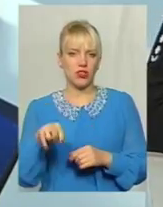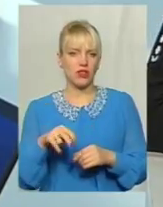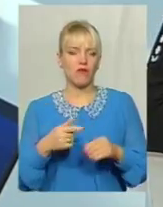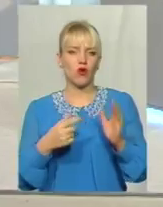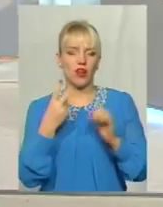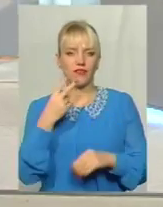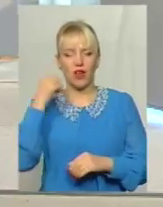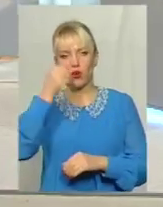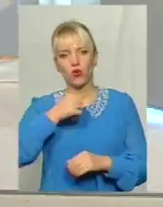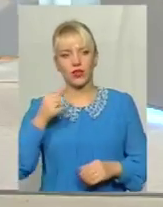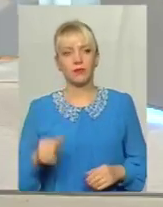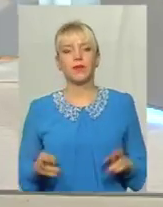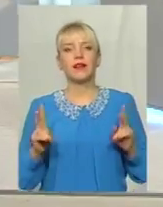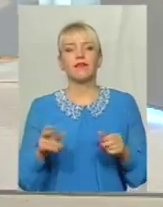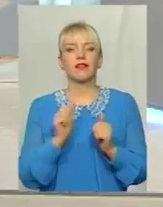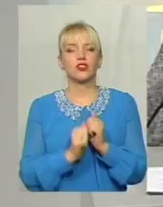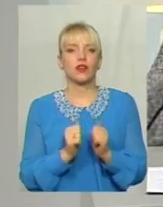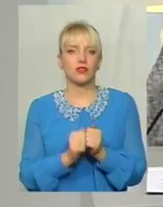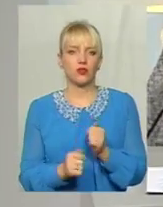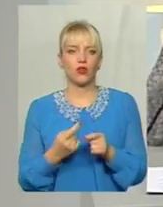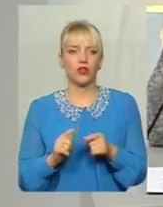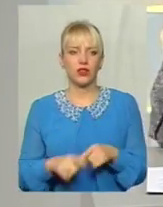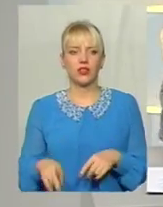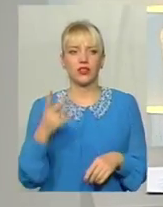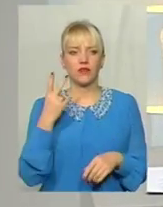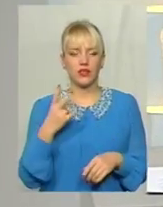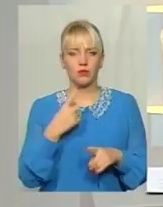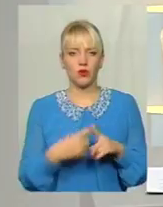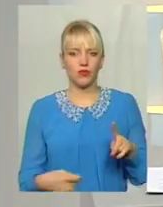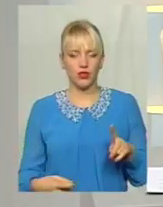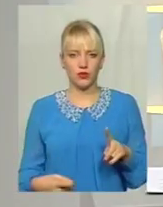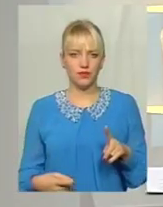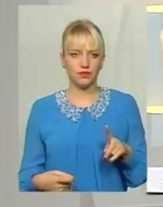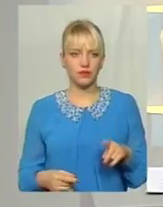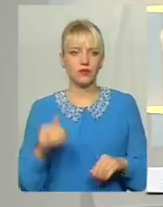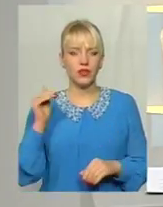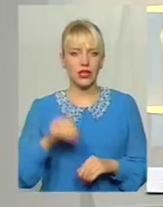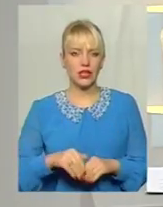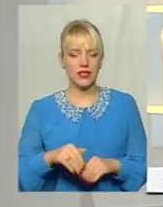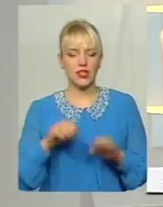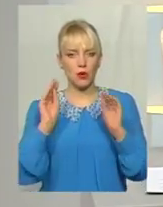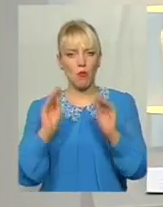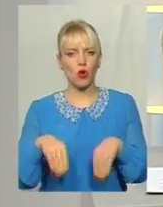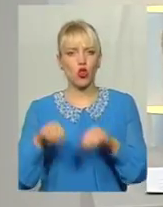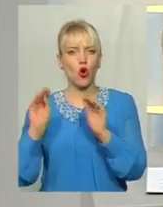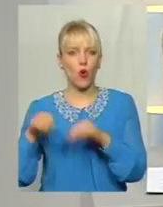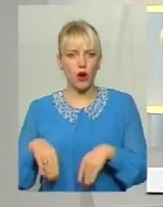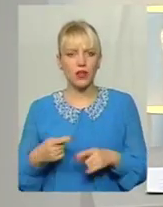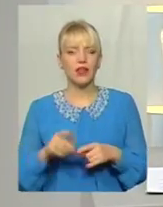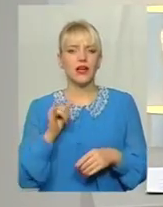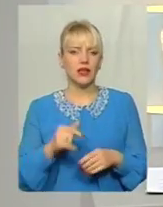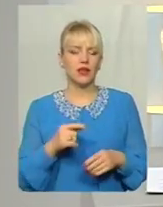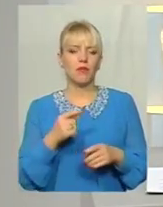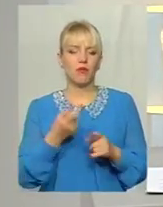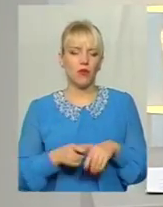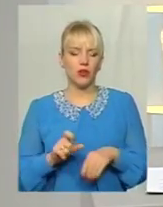Скажіть, будь ласка, як часто от тих 2,5 тисячі протоколів, понад 2